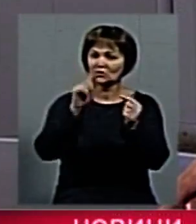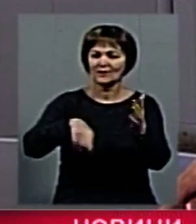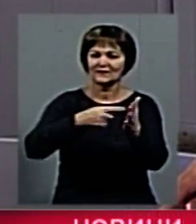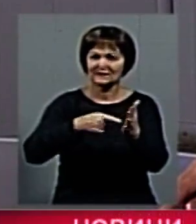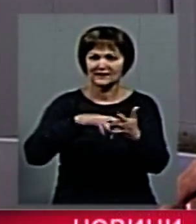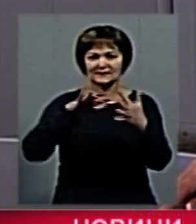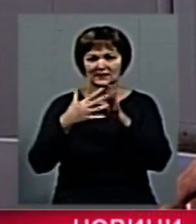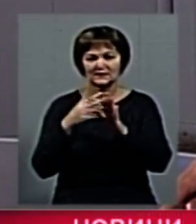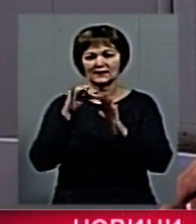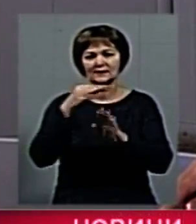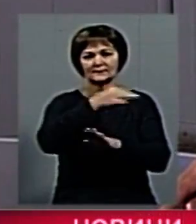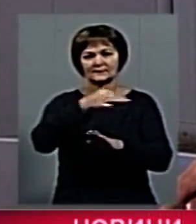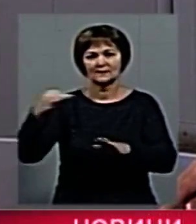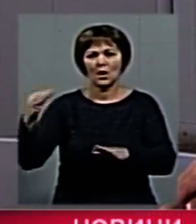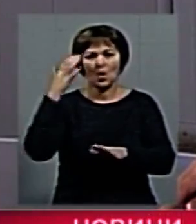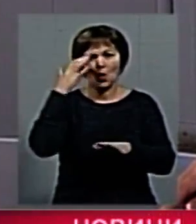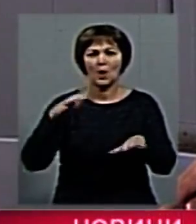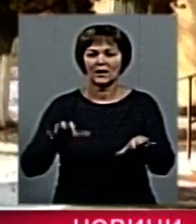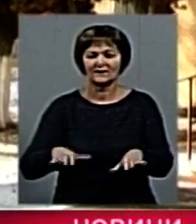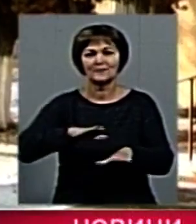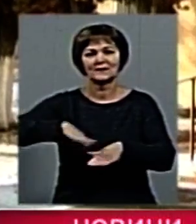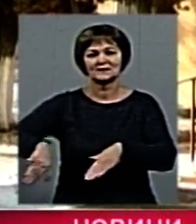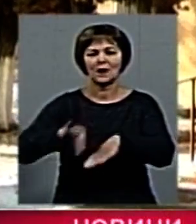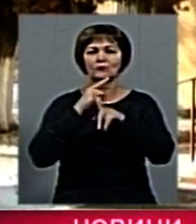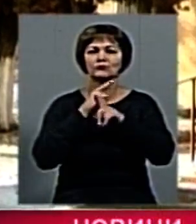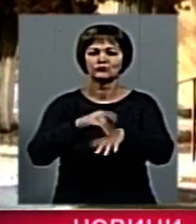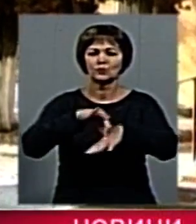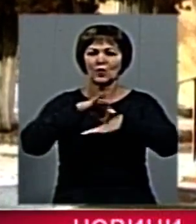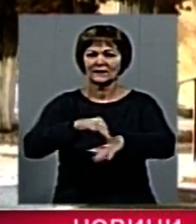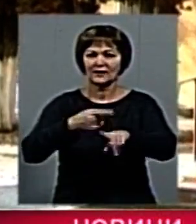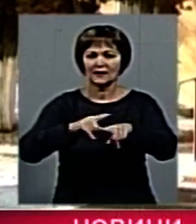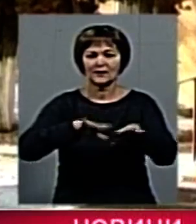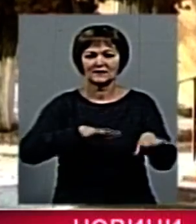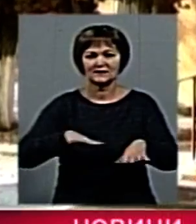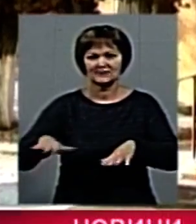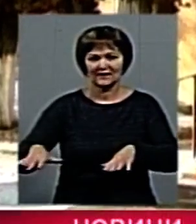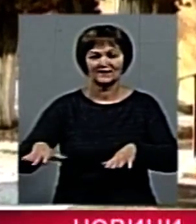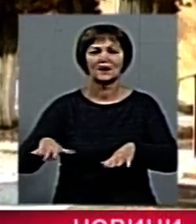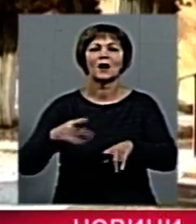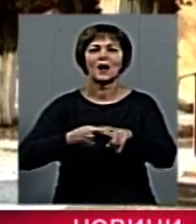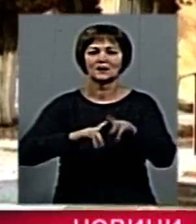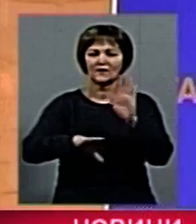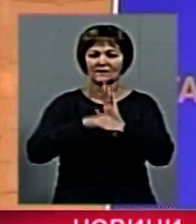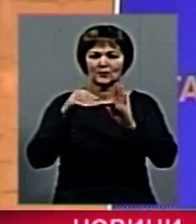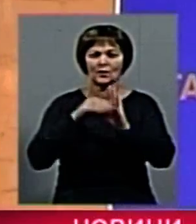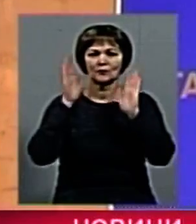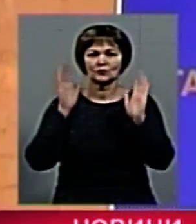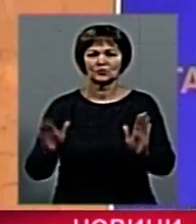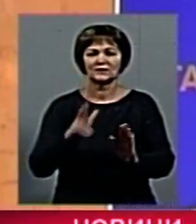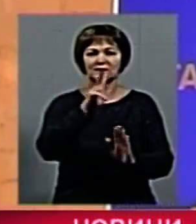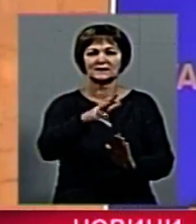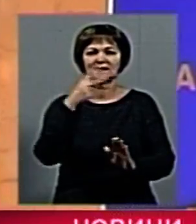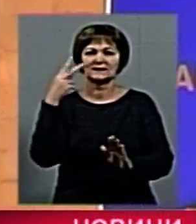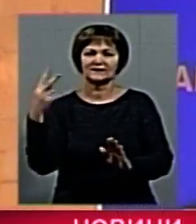міських селищних та сільських голів. Після проведення місцевих виборів в області функціонуватиме вже 32